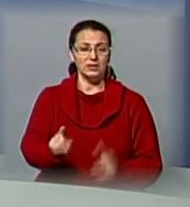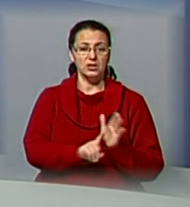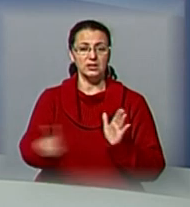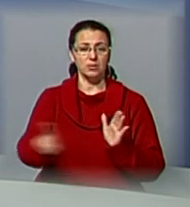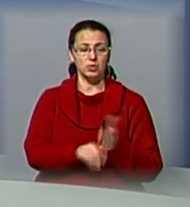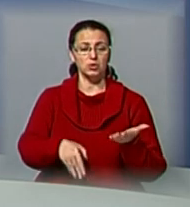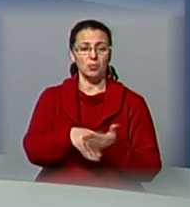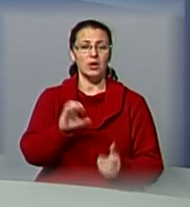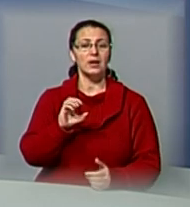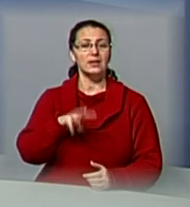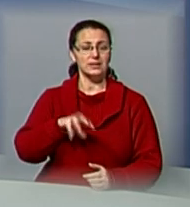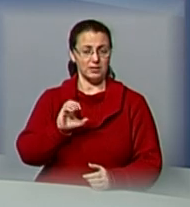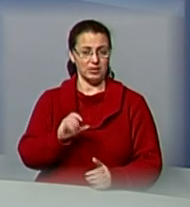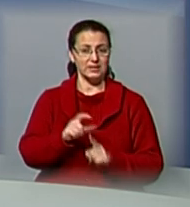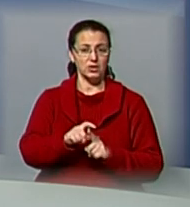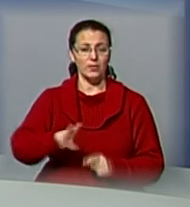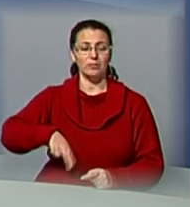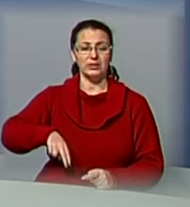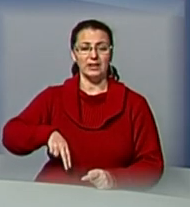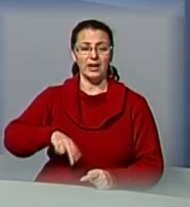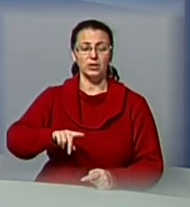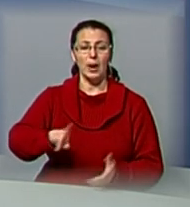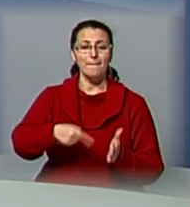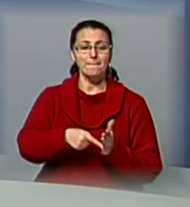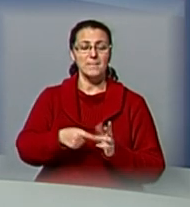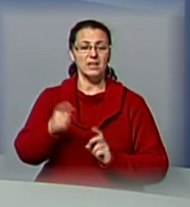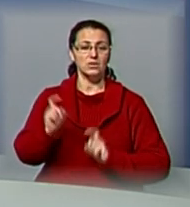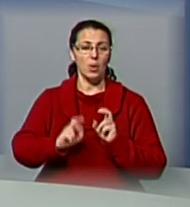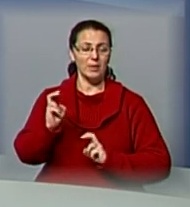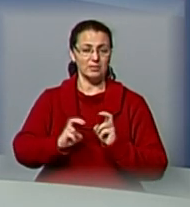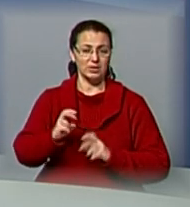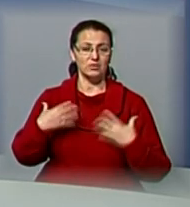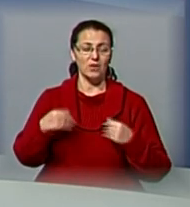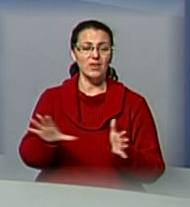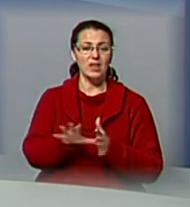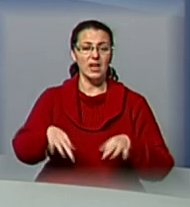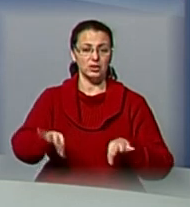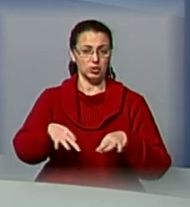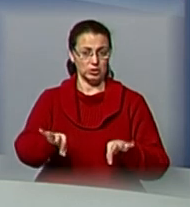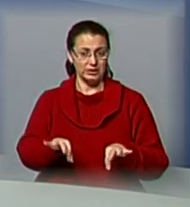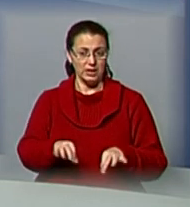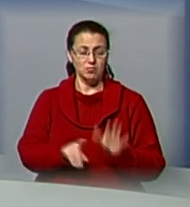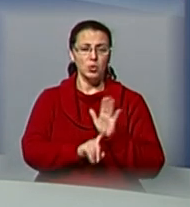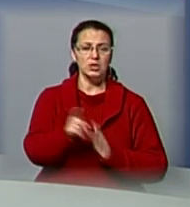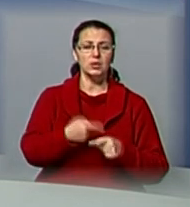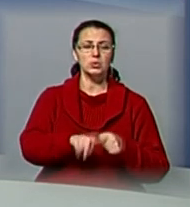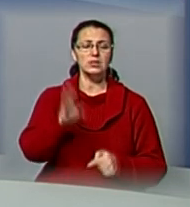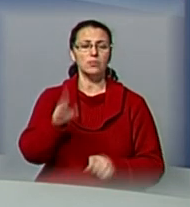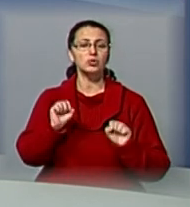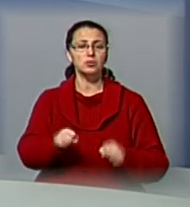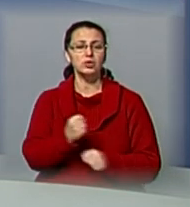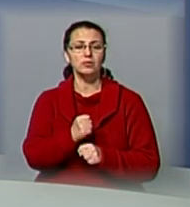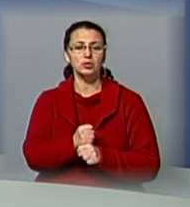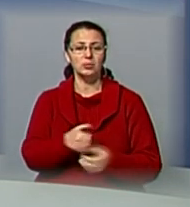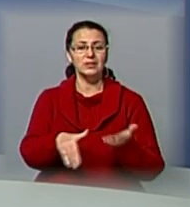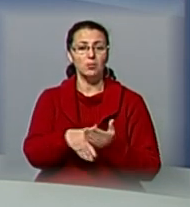допомогою СМС-повідомлень. За словами директора комунального підприємства «Львів Електротранс» В'ячеслава Кокошка, спочатку це буде можливо зробити